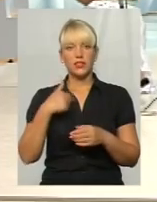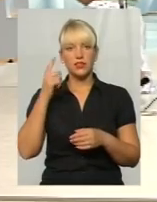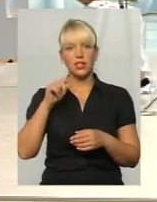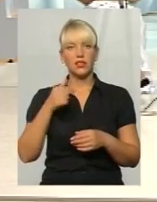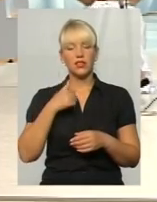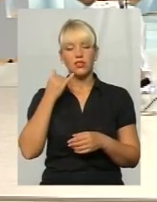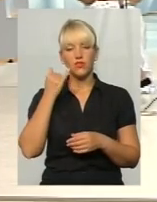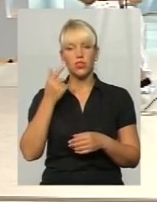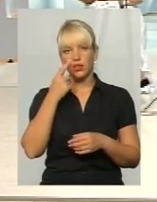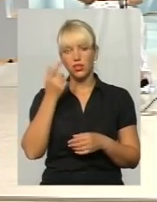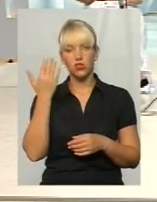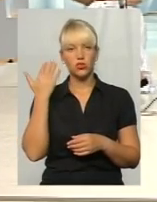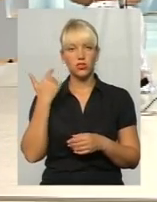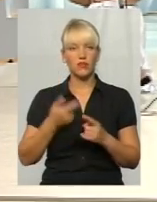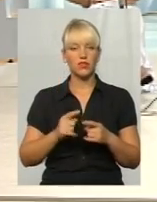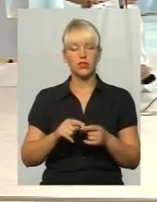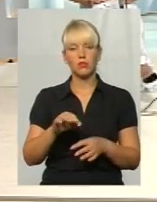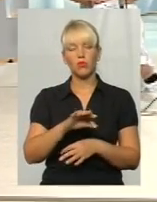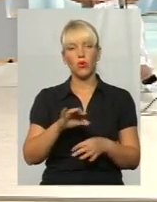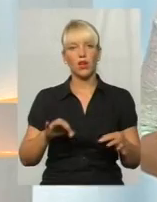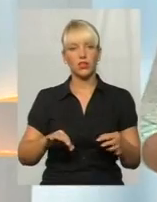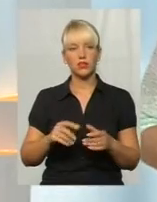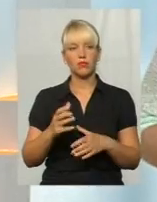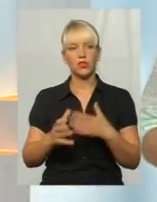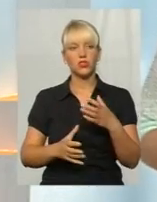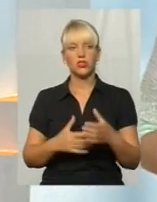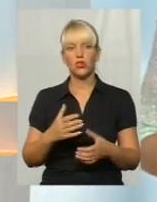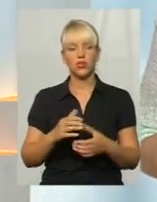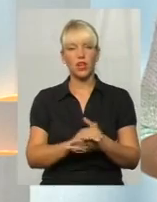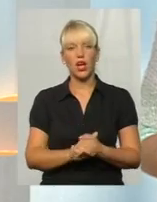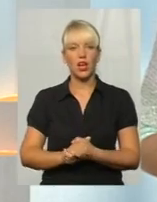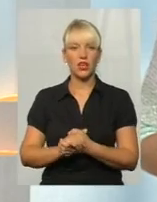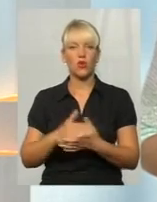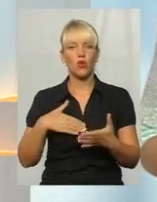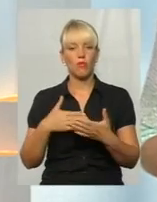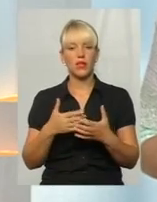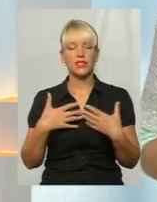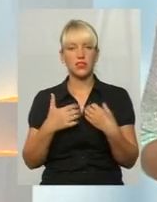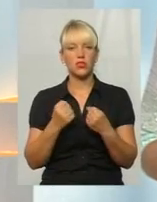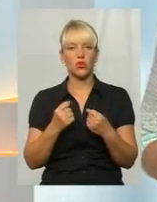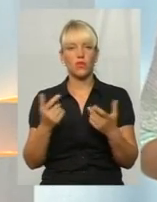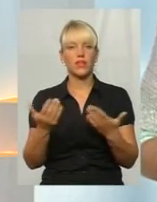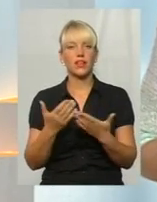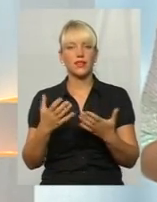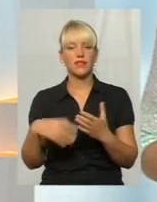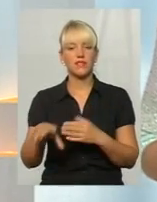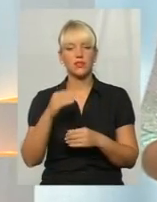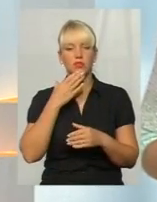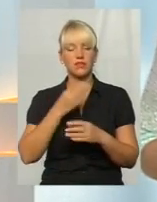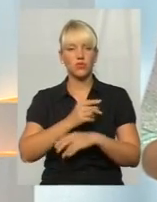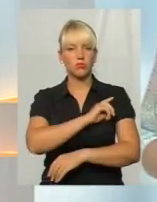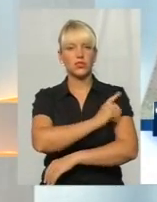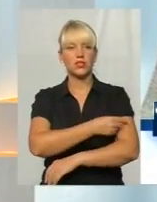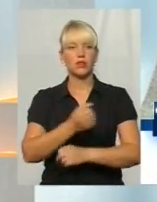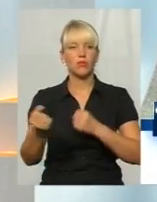нещодавно, що це проєкт Міжнародного альянсу громадського здоров'я, який всіми своїми силами